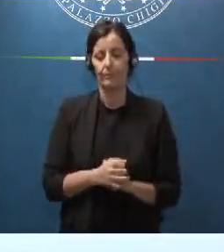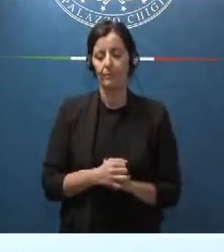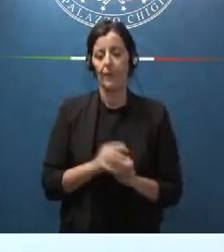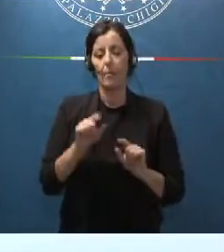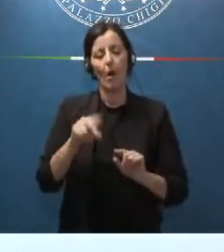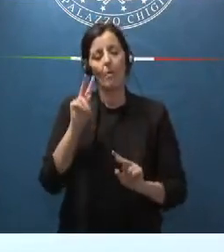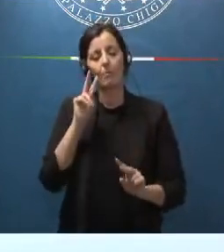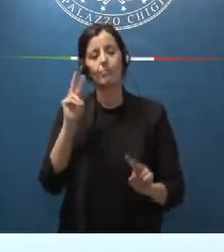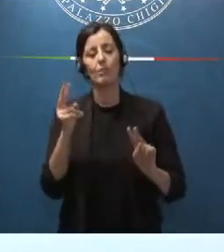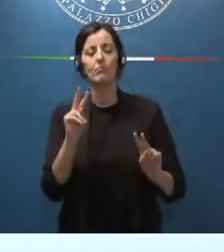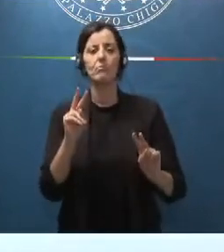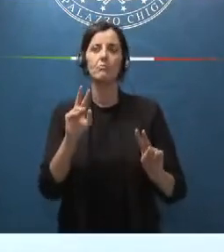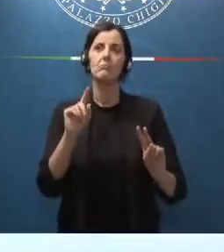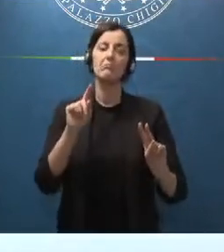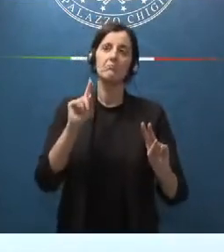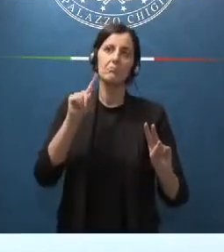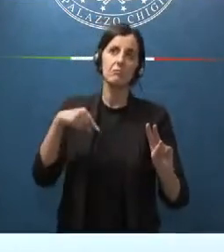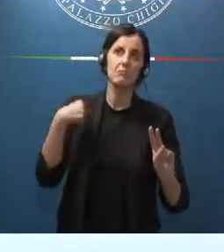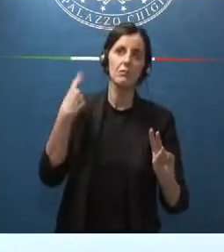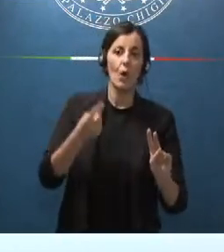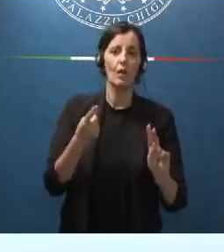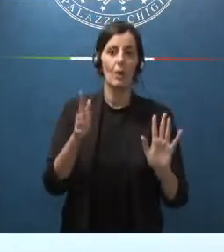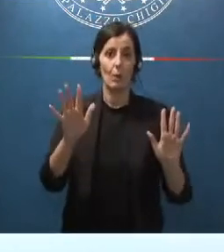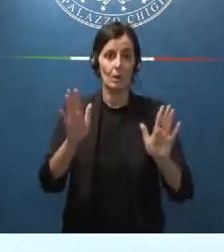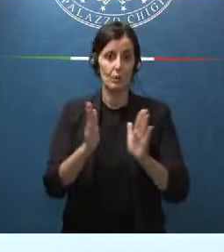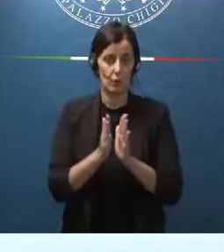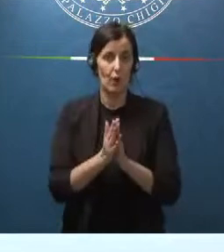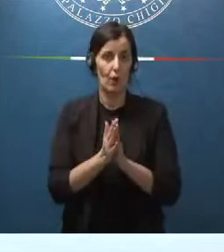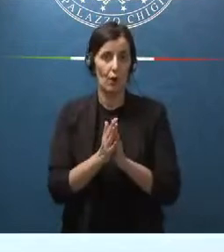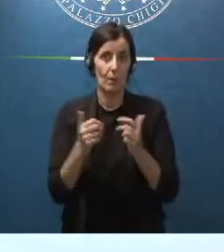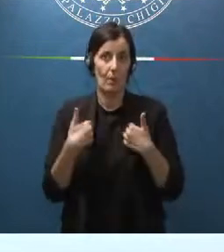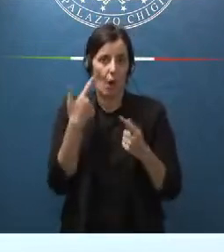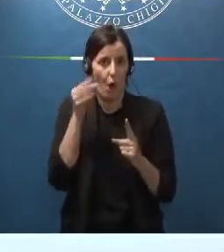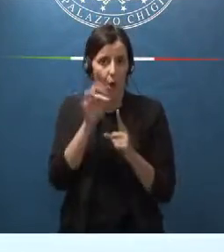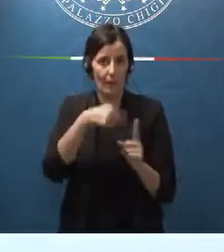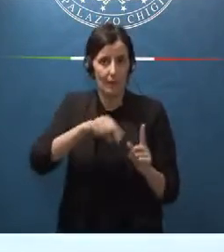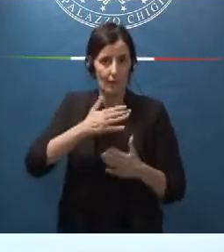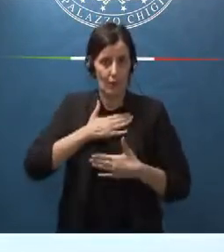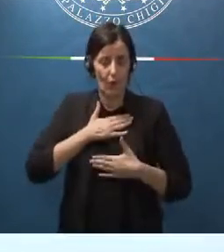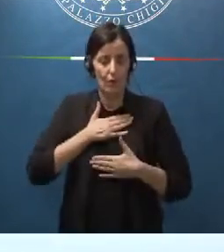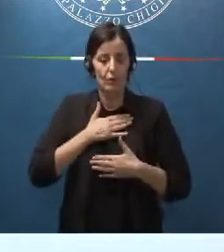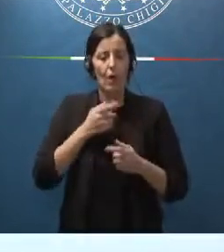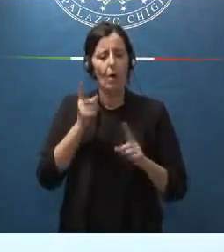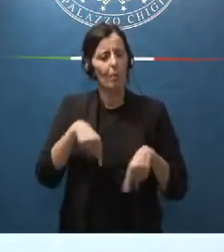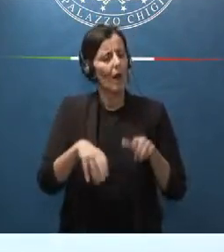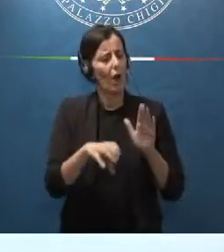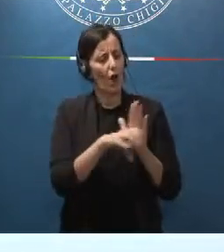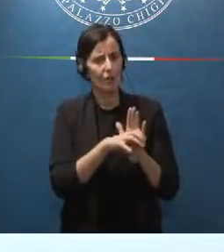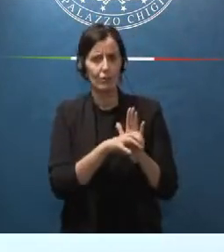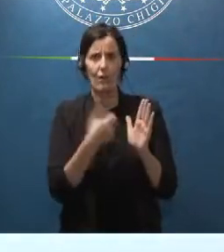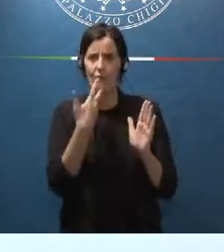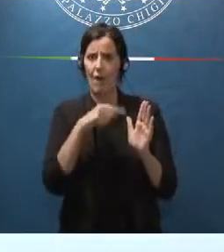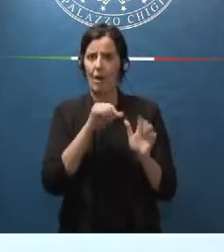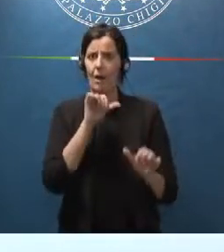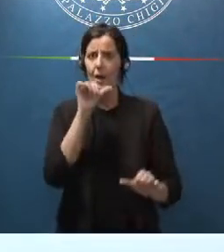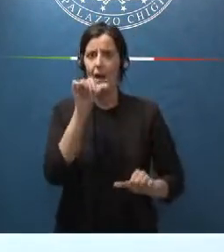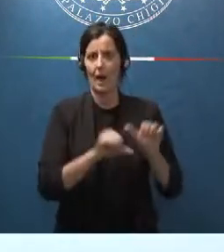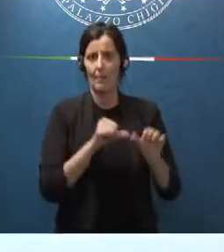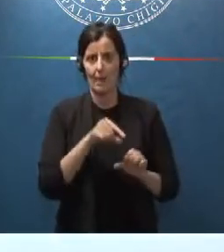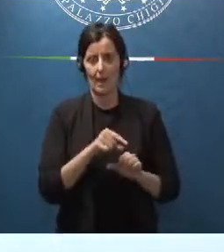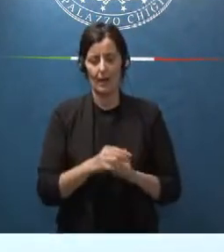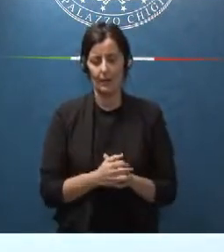cambieremo ovviamente questo è il nostro obiettivo cambieremo anche la Costituzione. La nostra